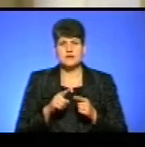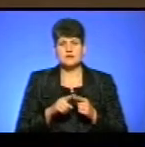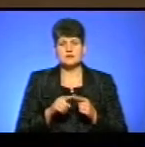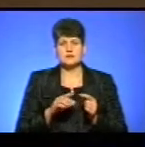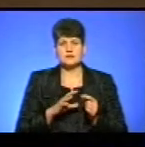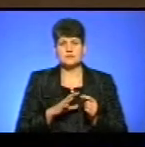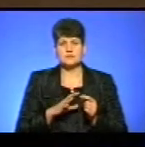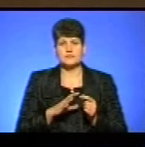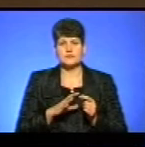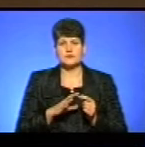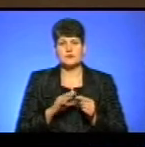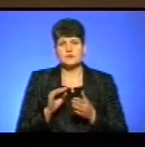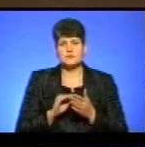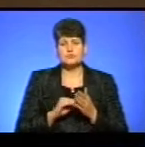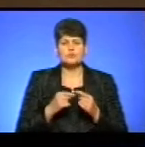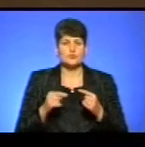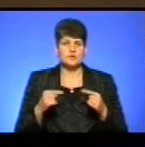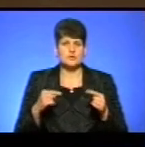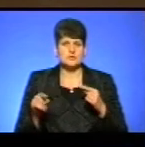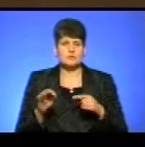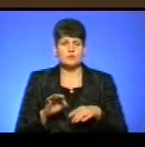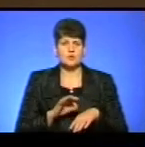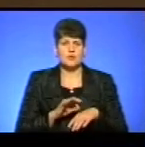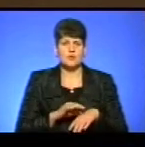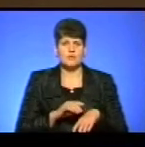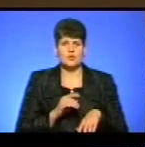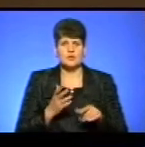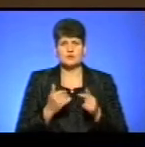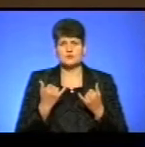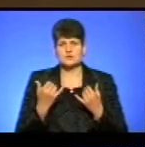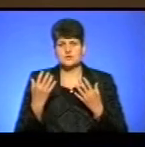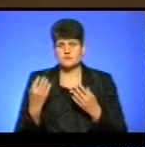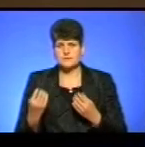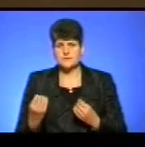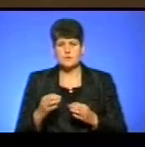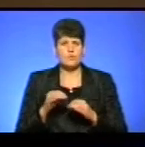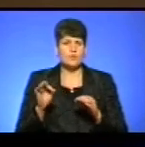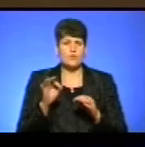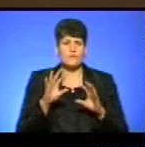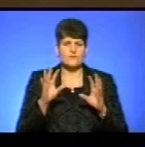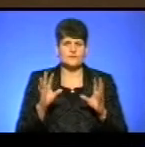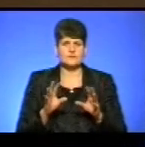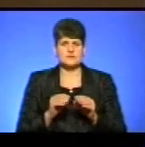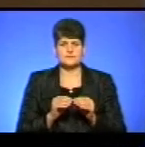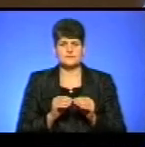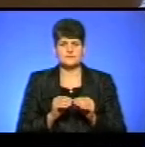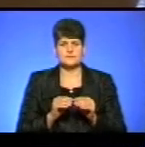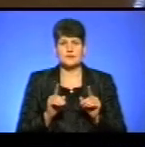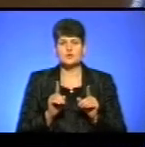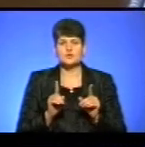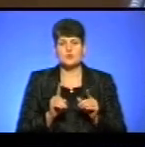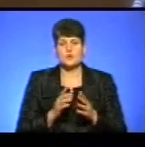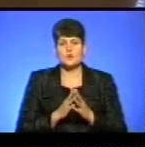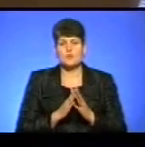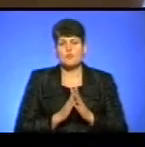Про різне пишу, про наболіле, про сьогодення, про все, знаєте, чого просить